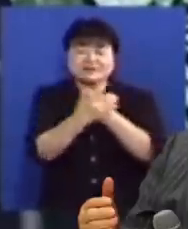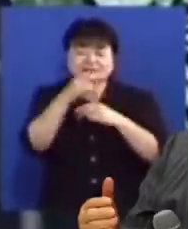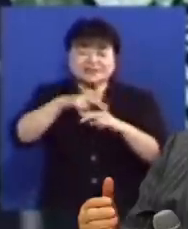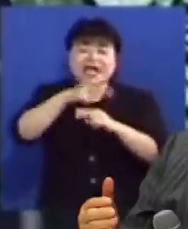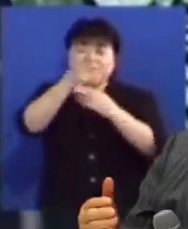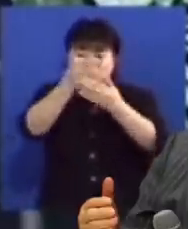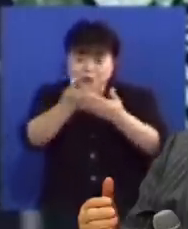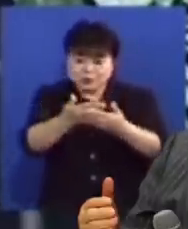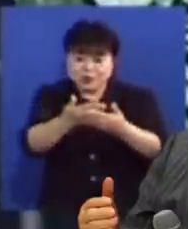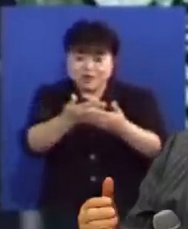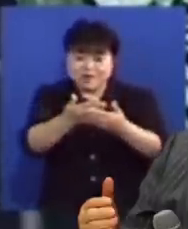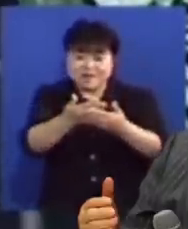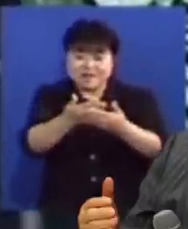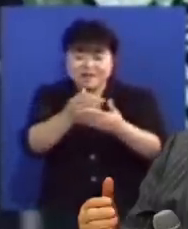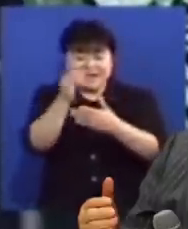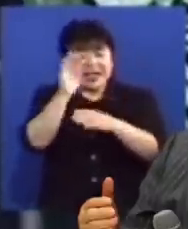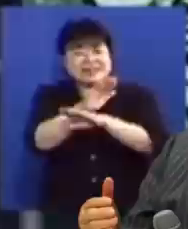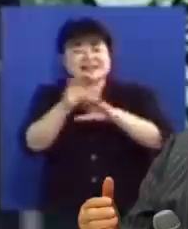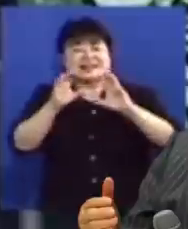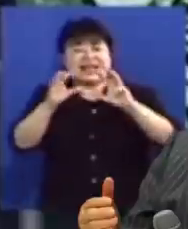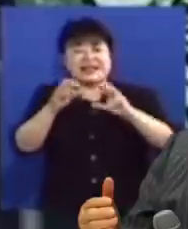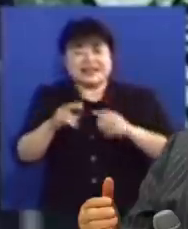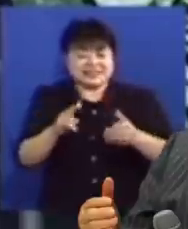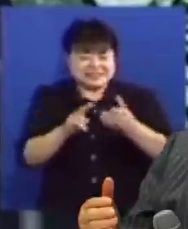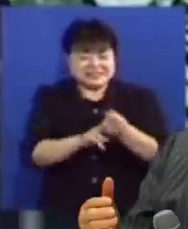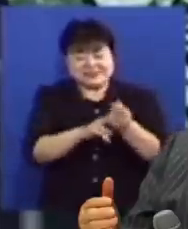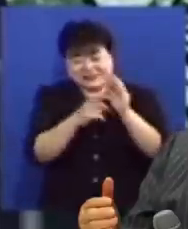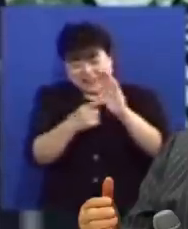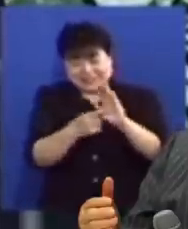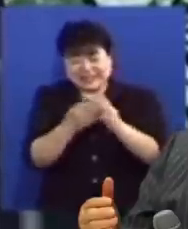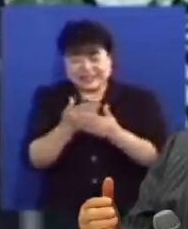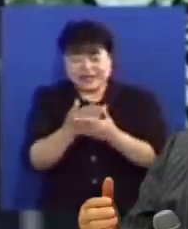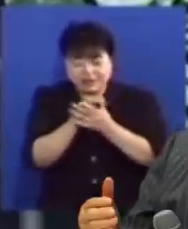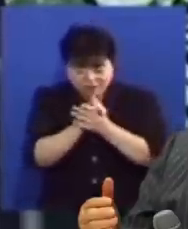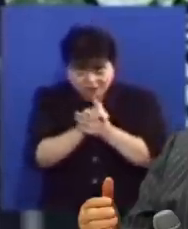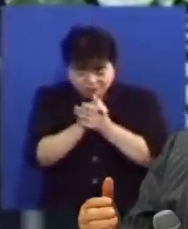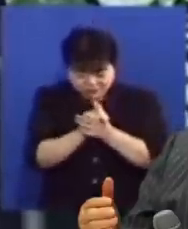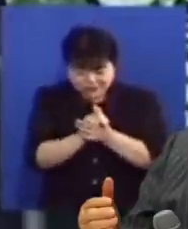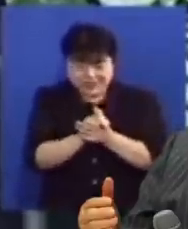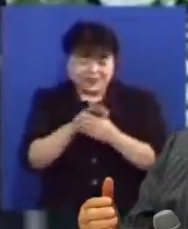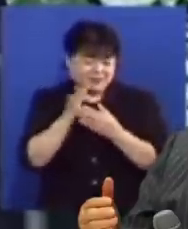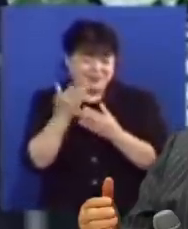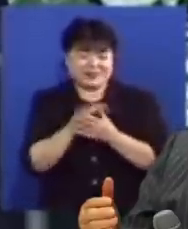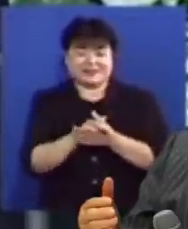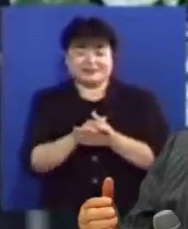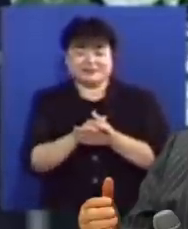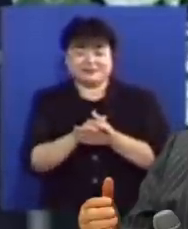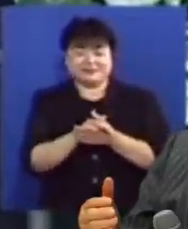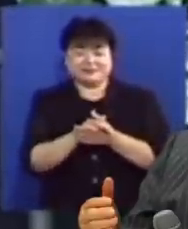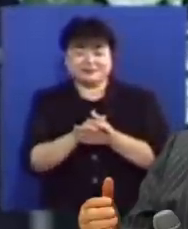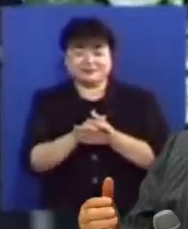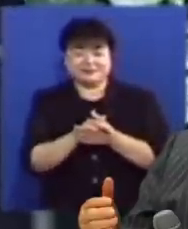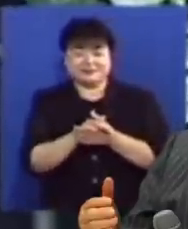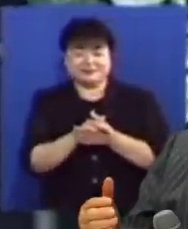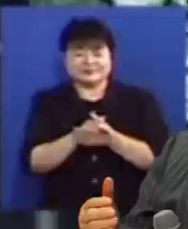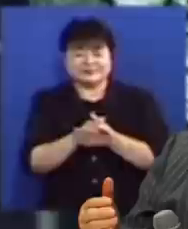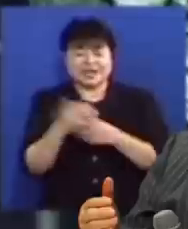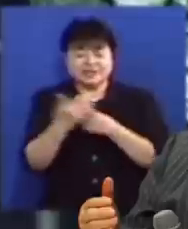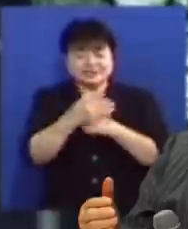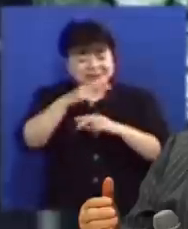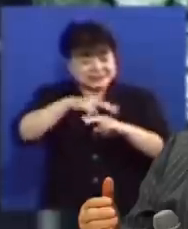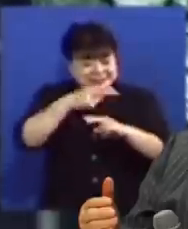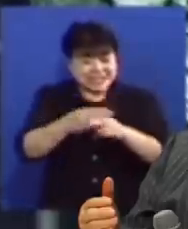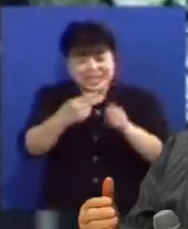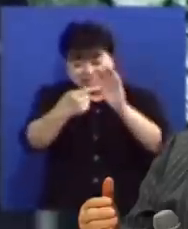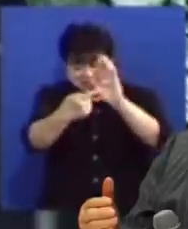주어서 하늘나라의 역사가 일어나게 해달라고 우리가 늘 강구해야 될 것입니다 은사가